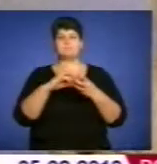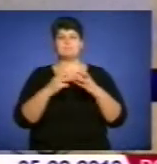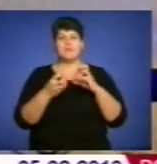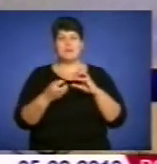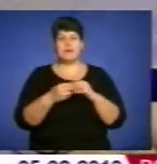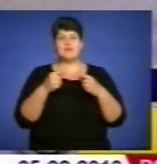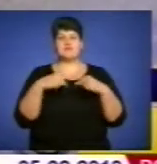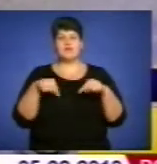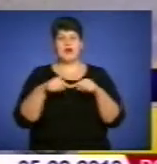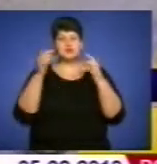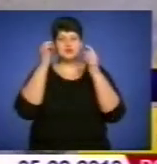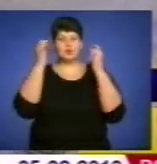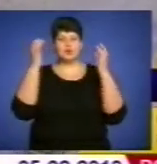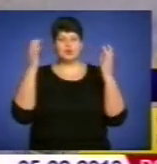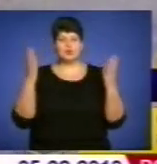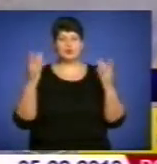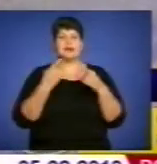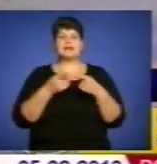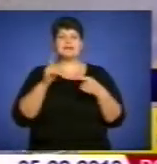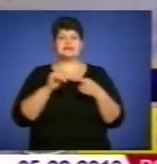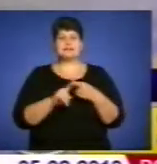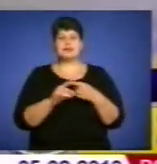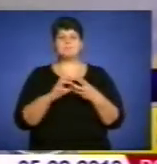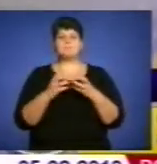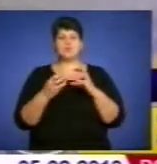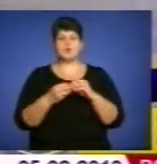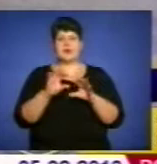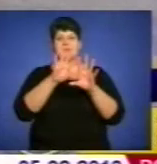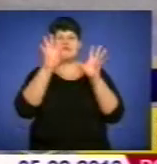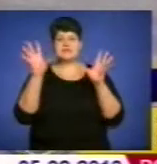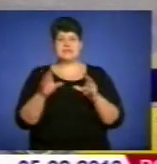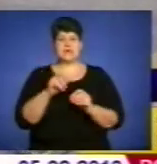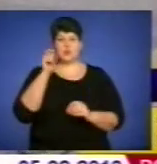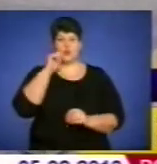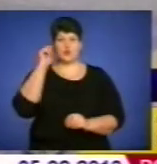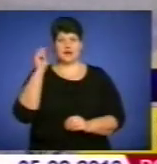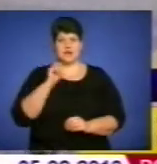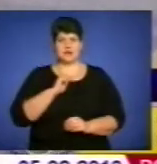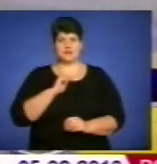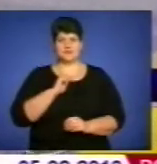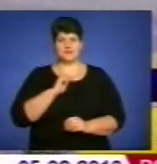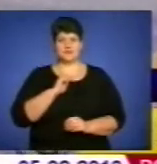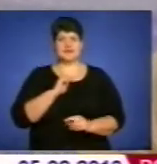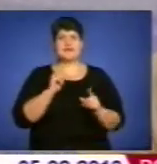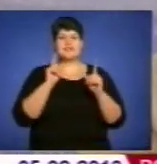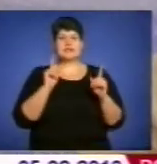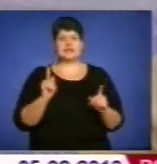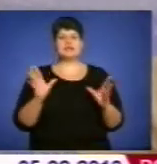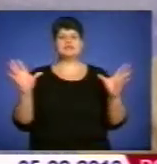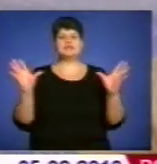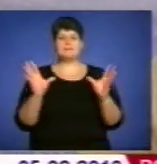– це проблеми всієї України. І тільки спільне